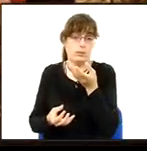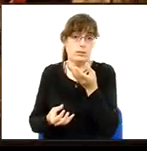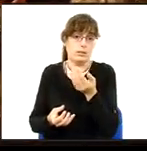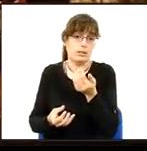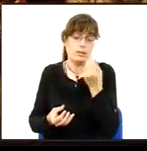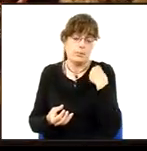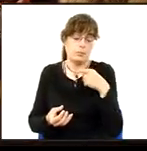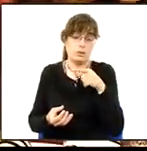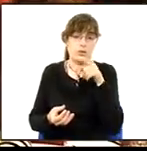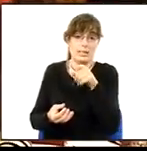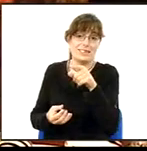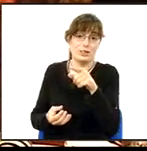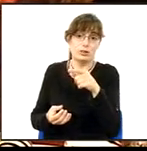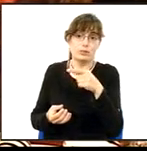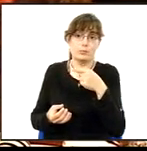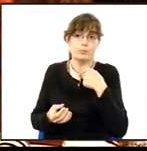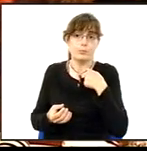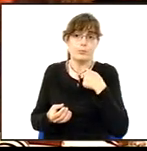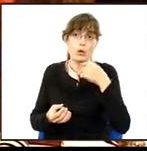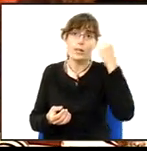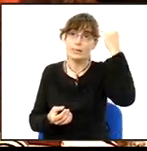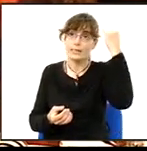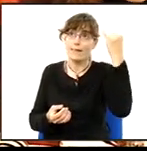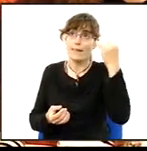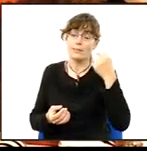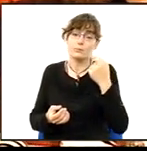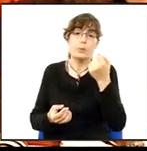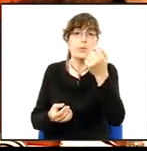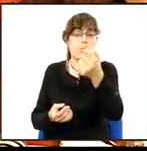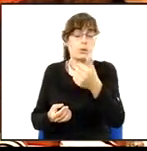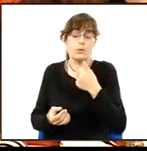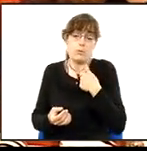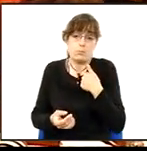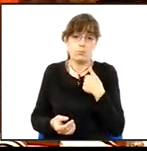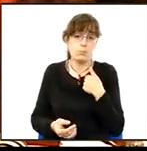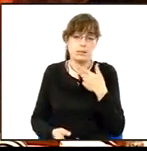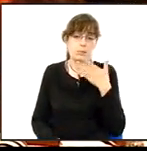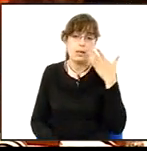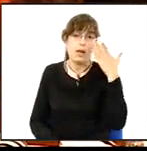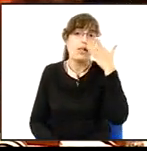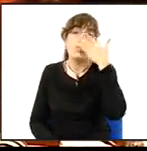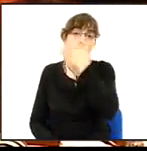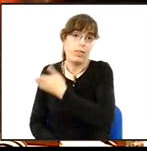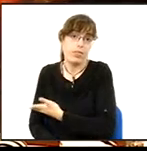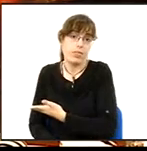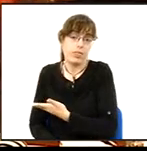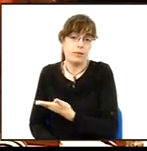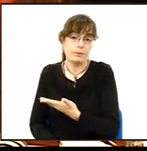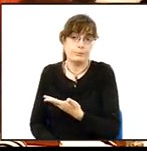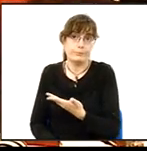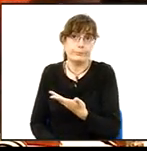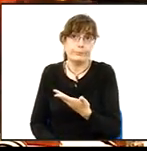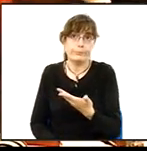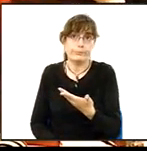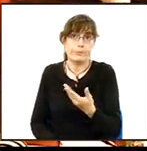totalment respecte i segurós, i si en aquell cas es va passar, doncs em va passar doncs algun tipus de, com ha sigut,